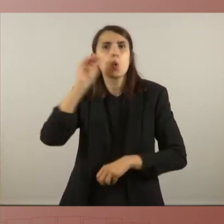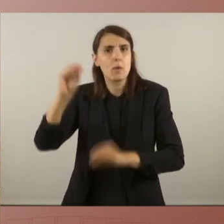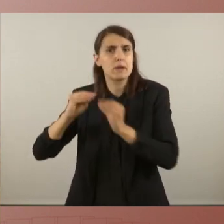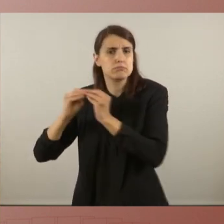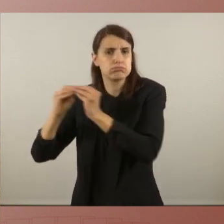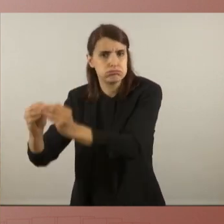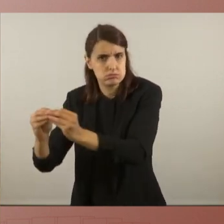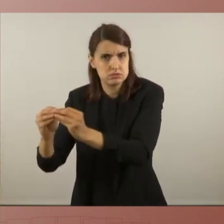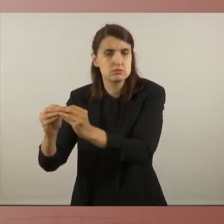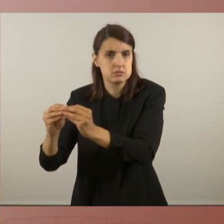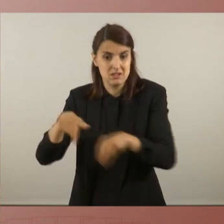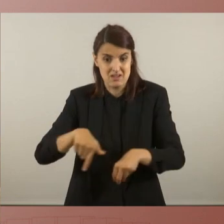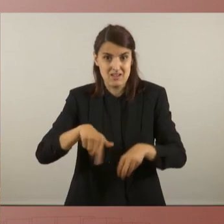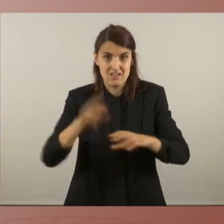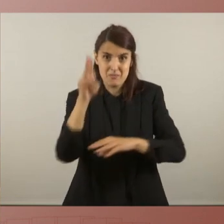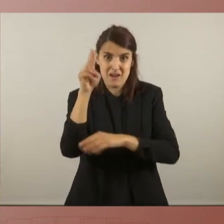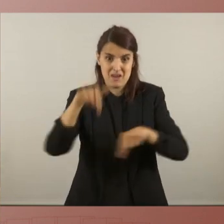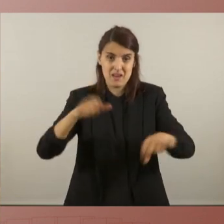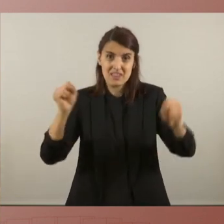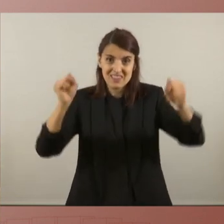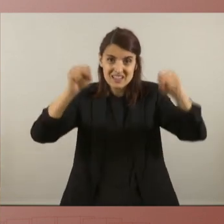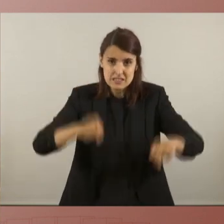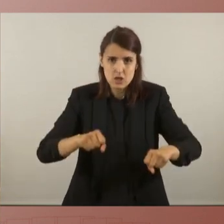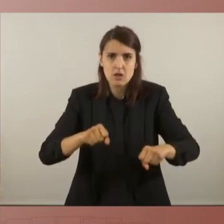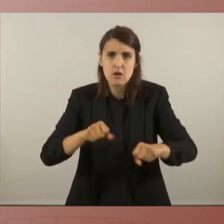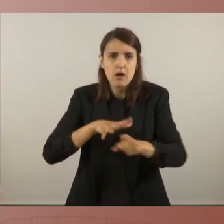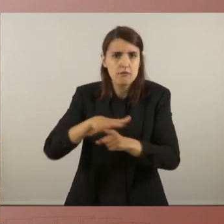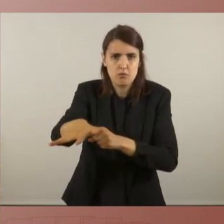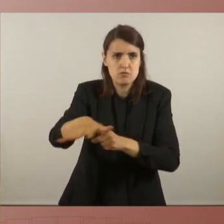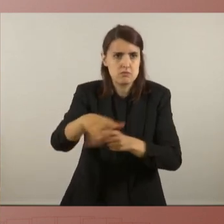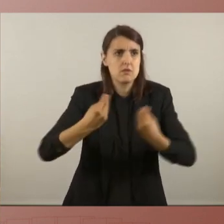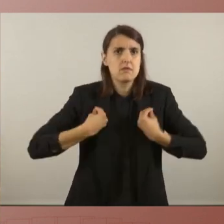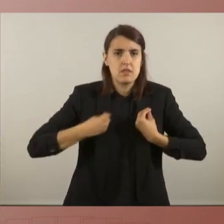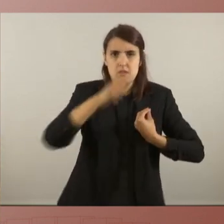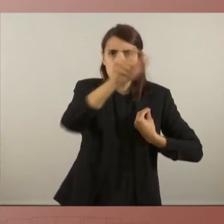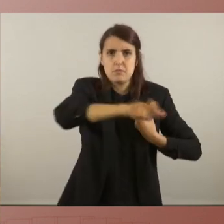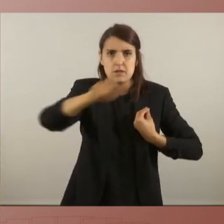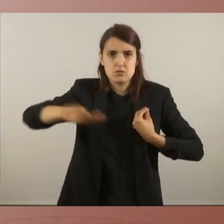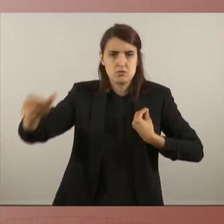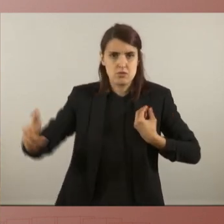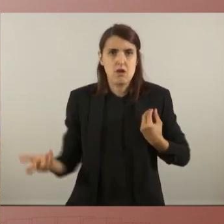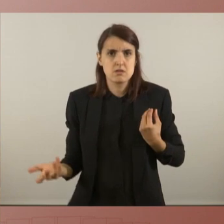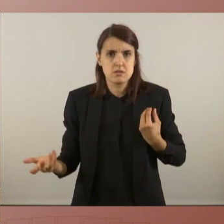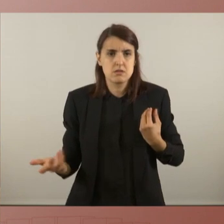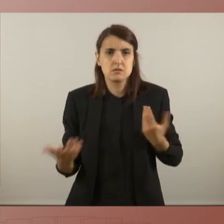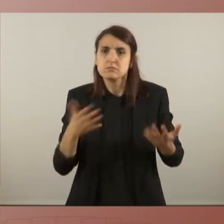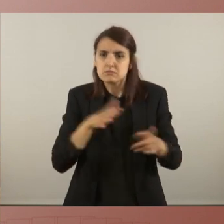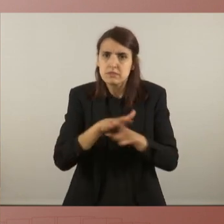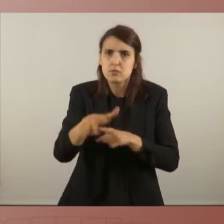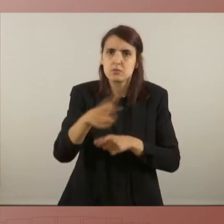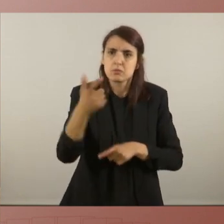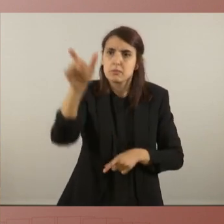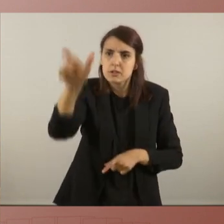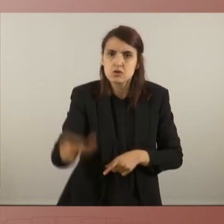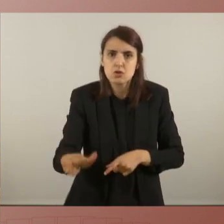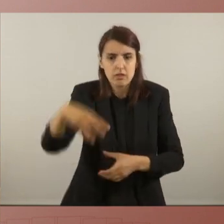Estem parlant que el que decidim aquí determinarà la vida de la gent, determinarà si una persona té